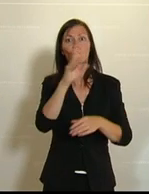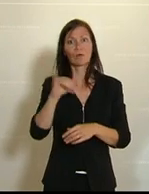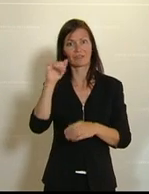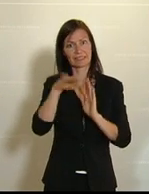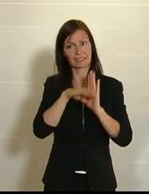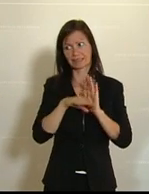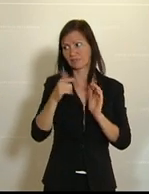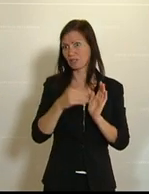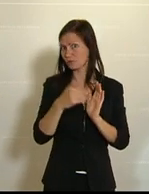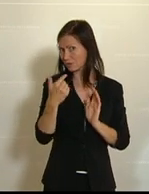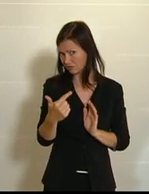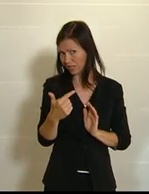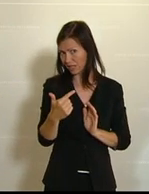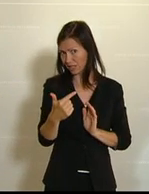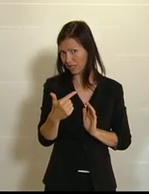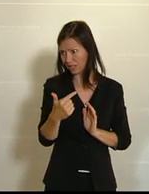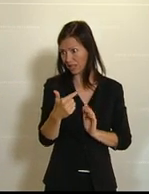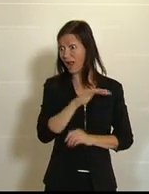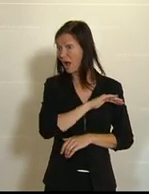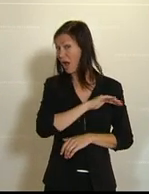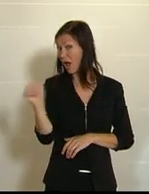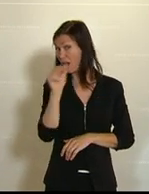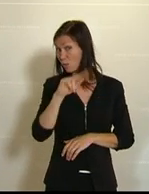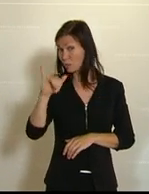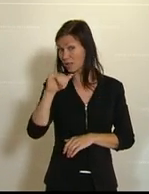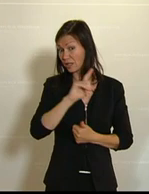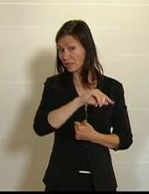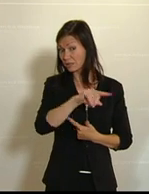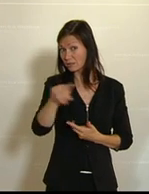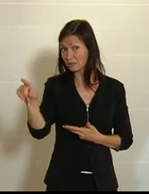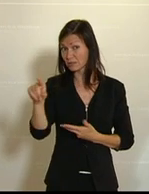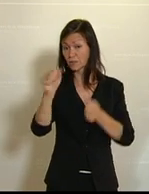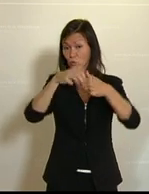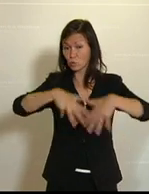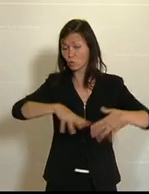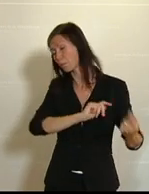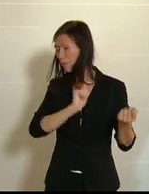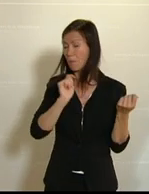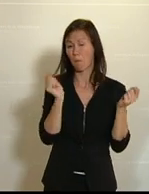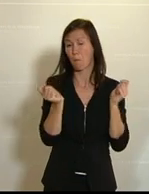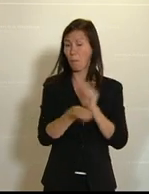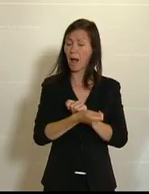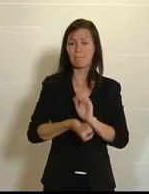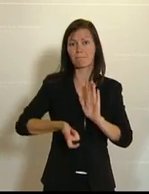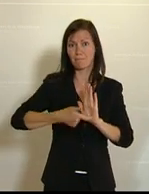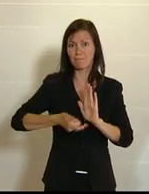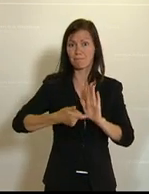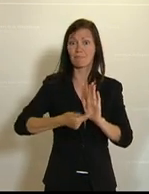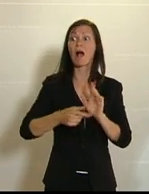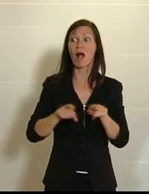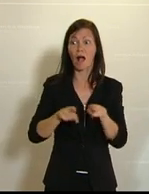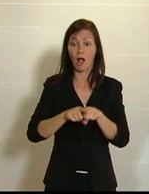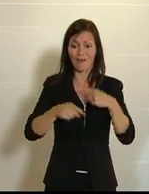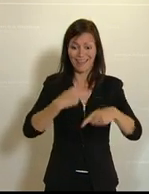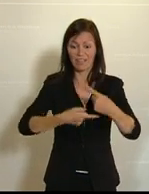2002 hat allen Universitäten eine gravierende Restrukturierung und damit verbunden einen gewaltigen